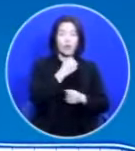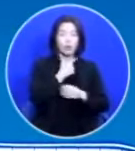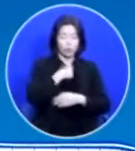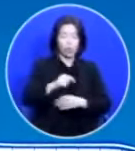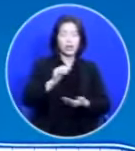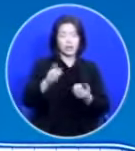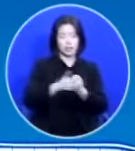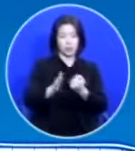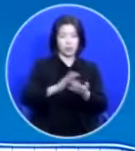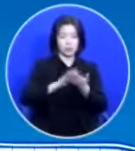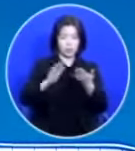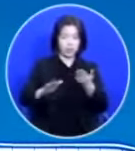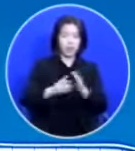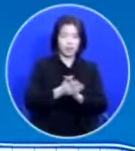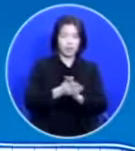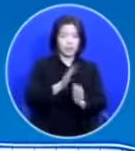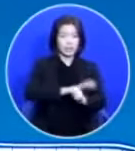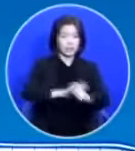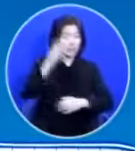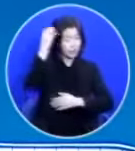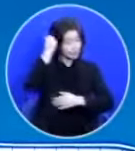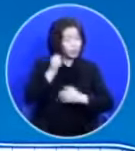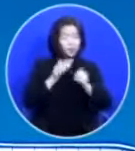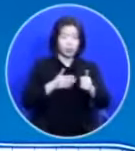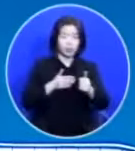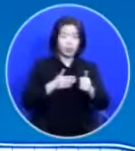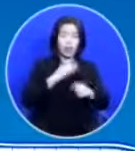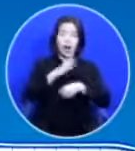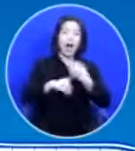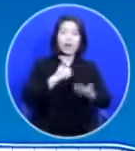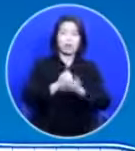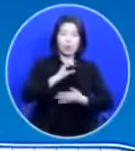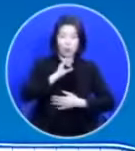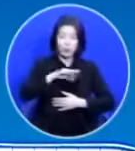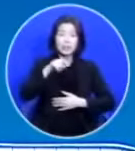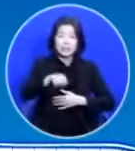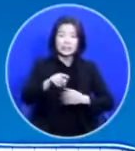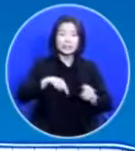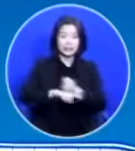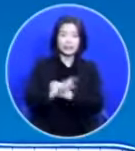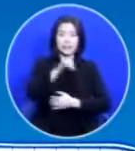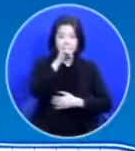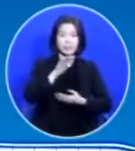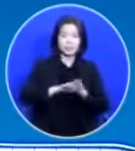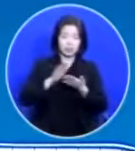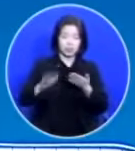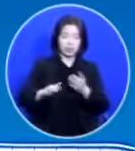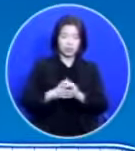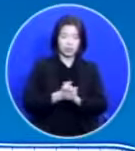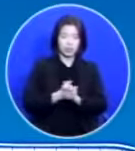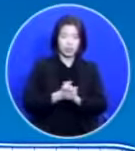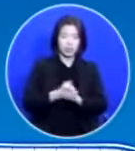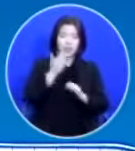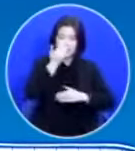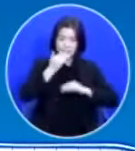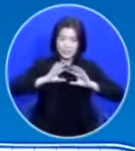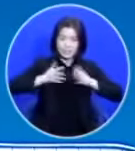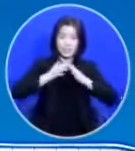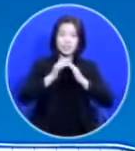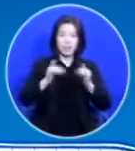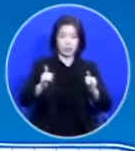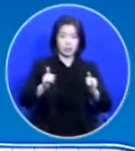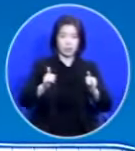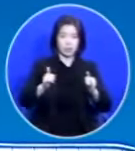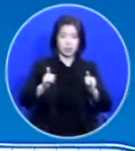잘 기억하십시오 하나님은 오직 그 뜻이 있으신 겁니다 이스라엘 백성들이